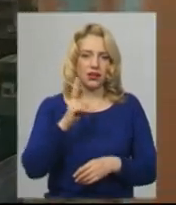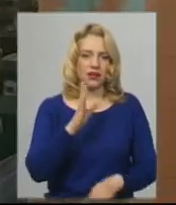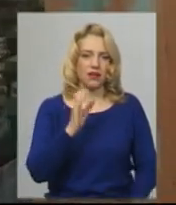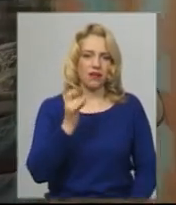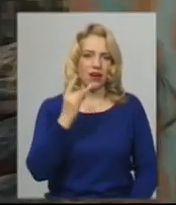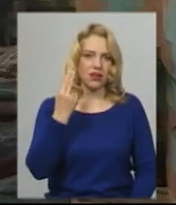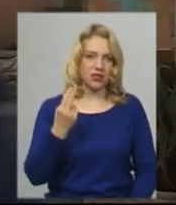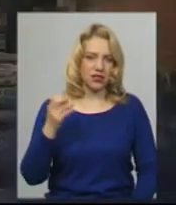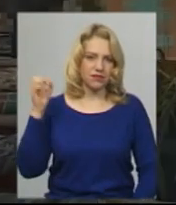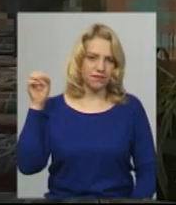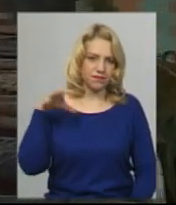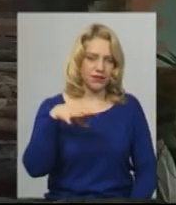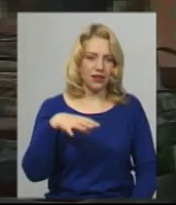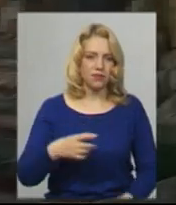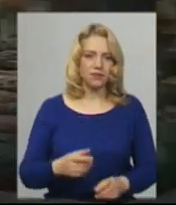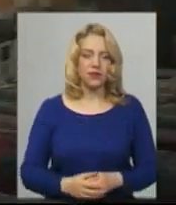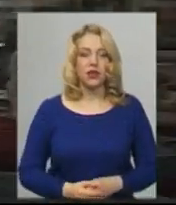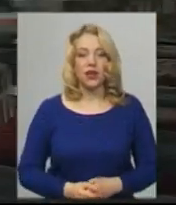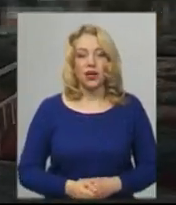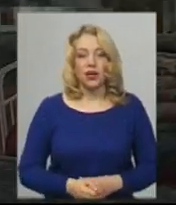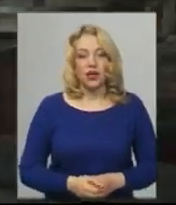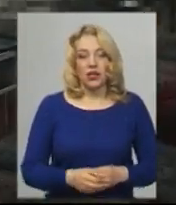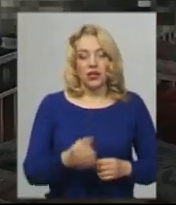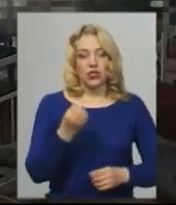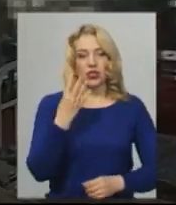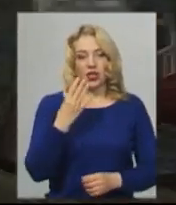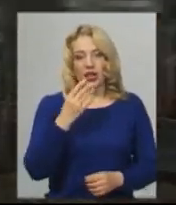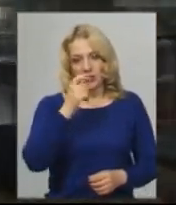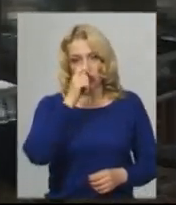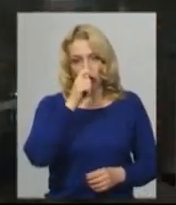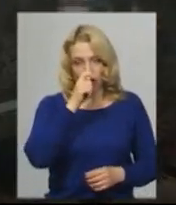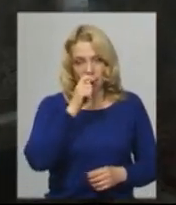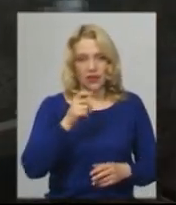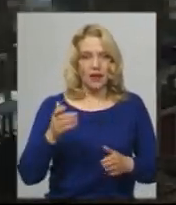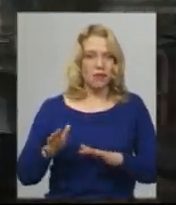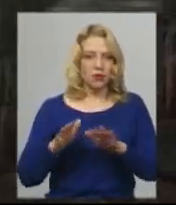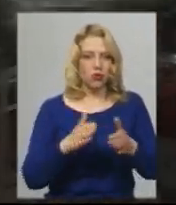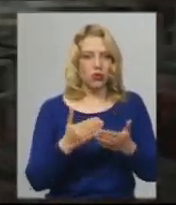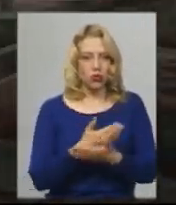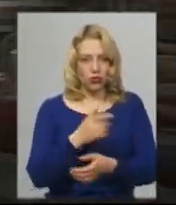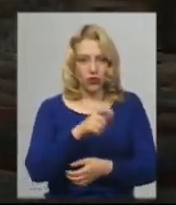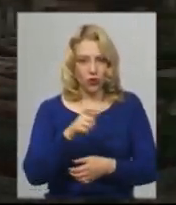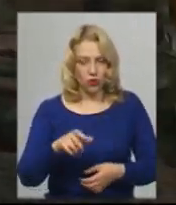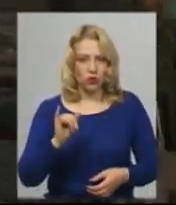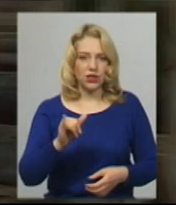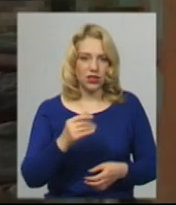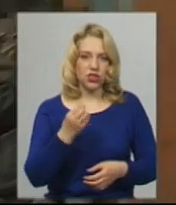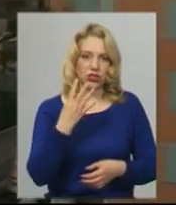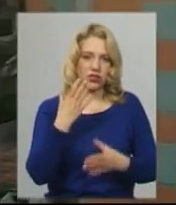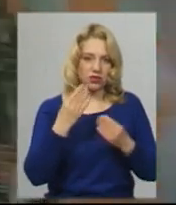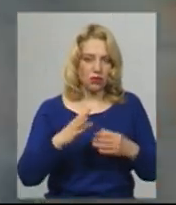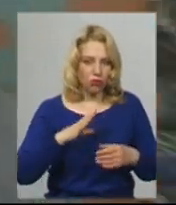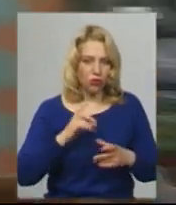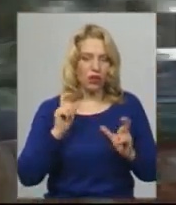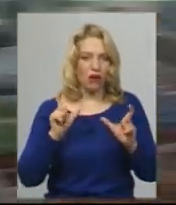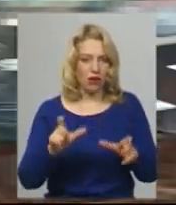Нові засуджені приїхали ще 14 квітня. Відбули 14 днів ізоляції. Спочатку карантину ніхто із засуджених колонію не